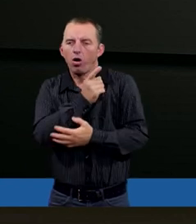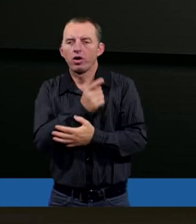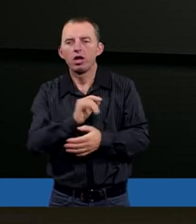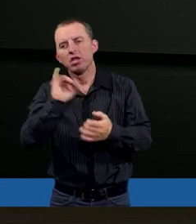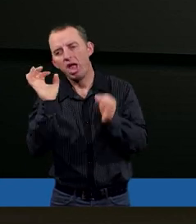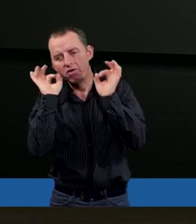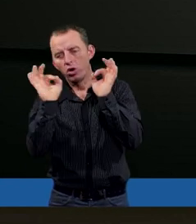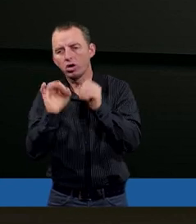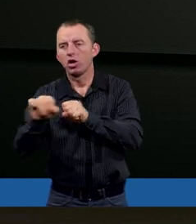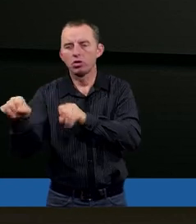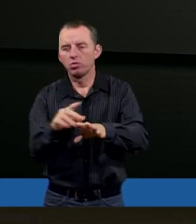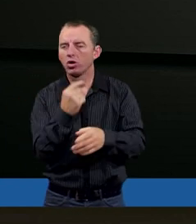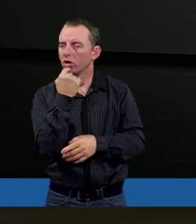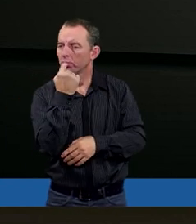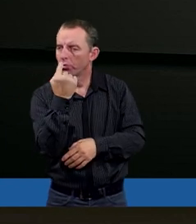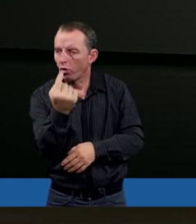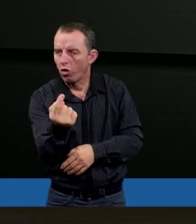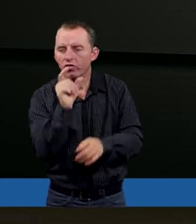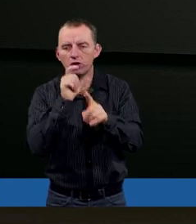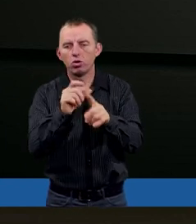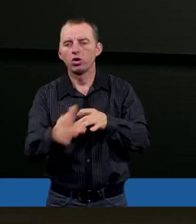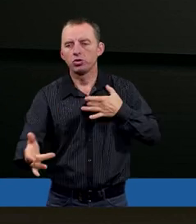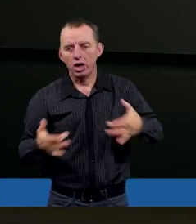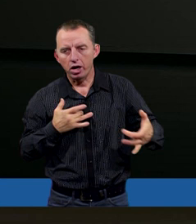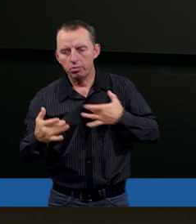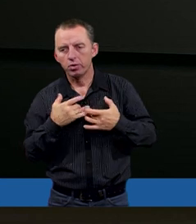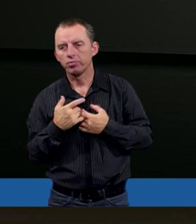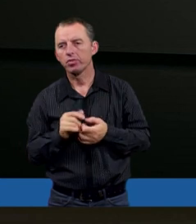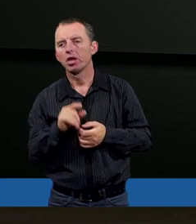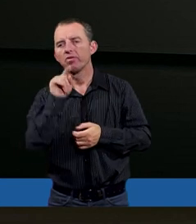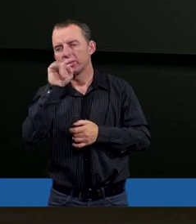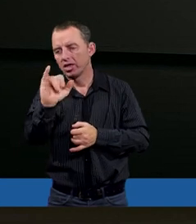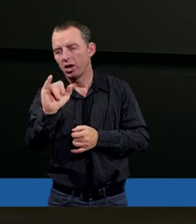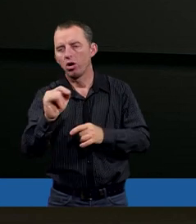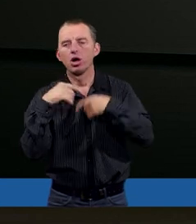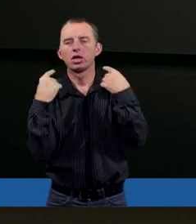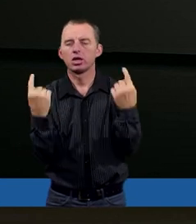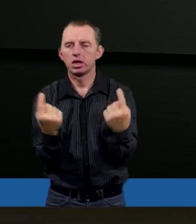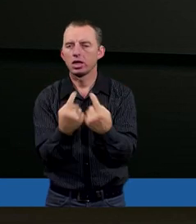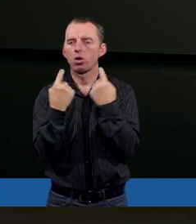jakie właściwe słowo powiedzieć temu człowiekowi cierpiącemu w jego sytuacji.